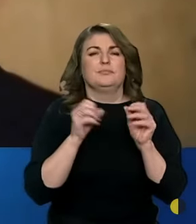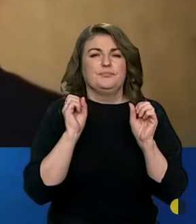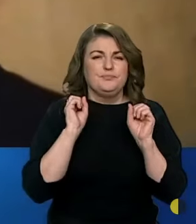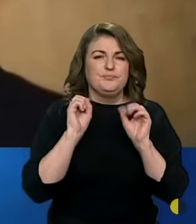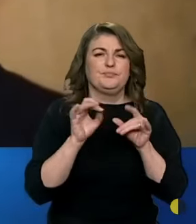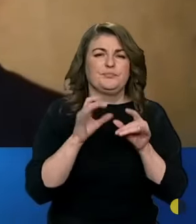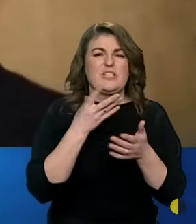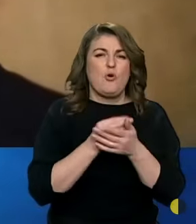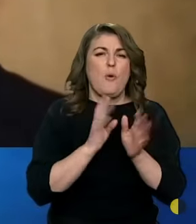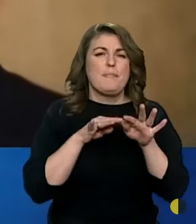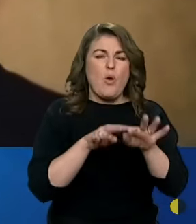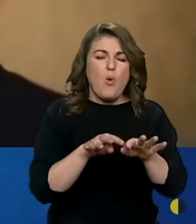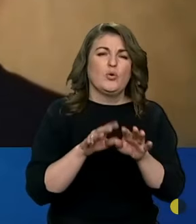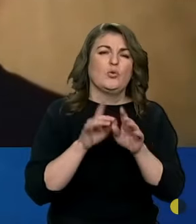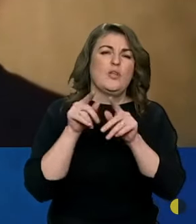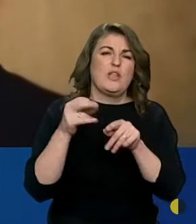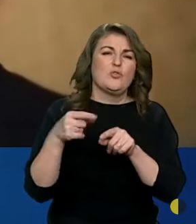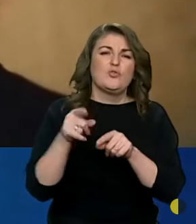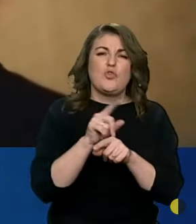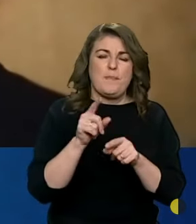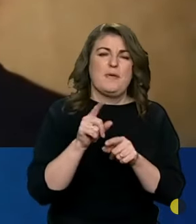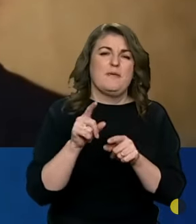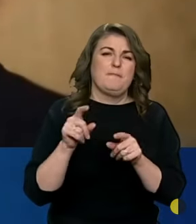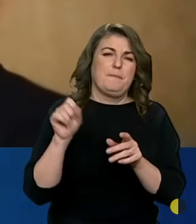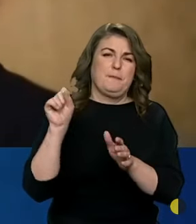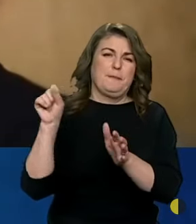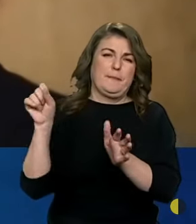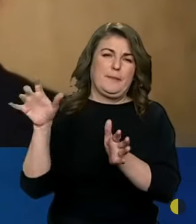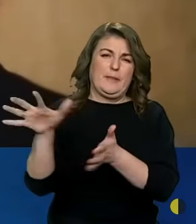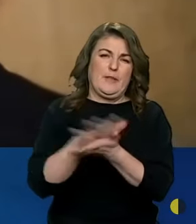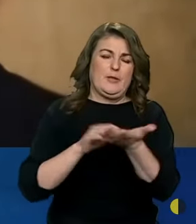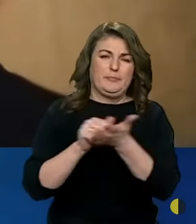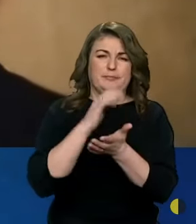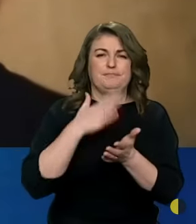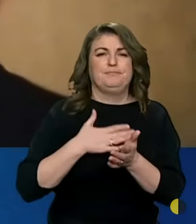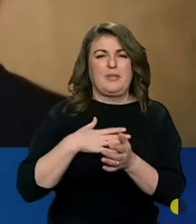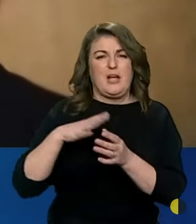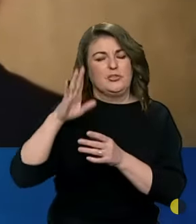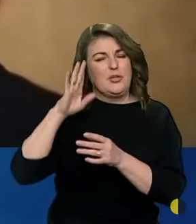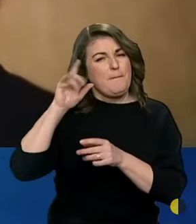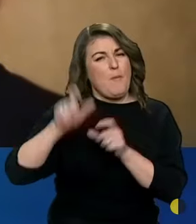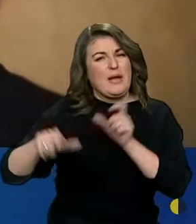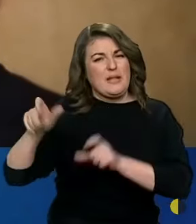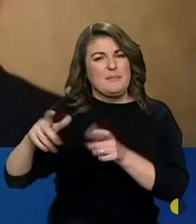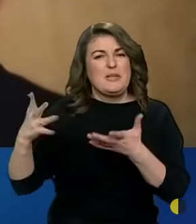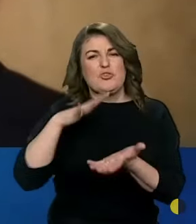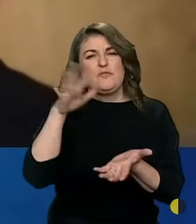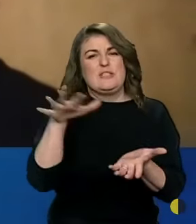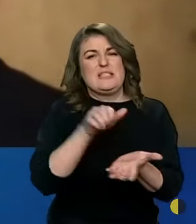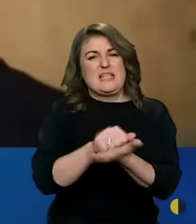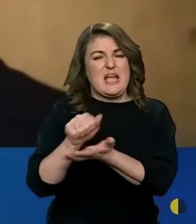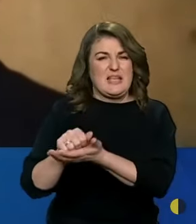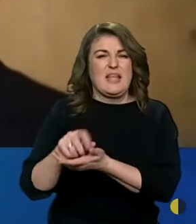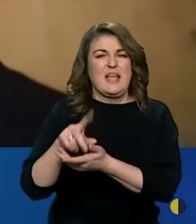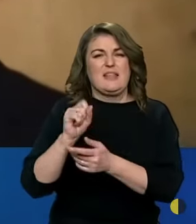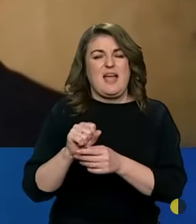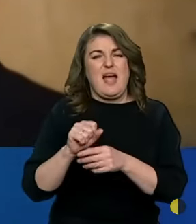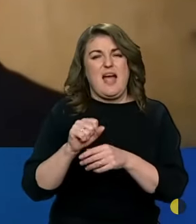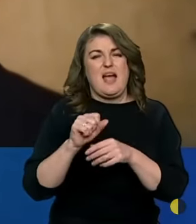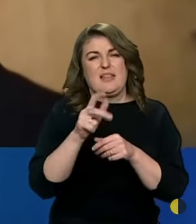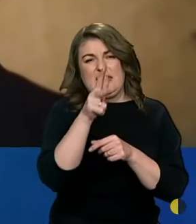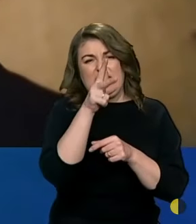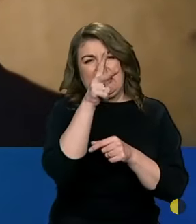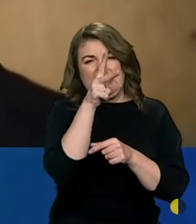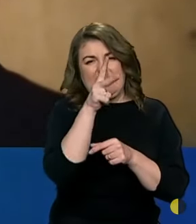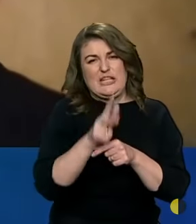піхоту у штурмову на те, щоб вибити наших побратимів з тих позицій, які вони зайняли за крайні 3